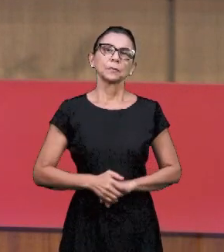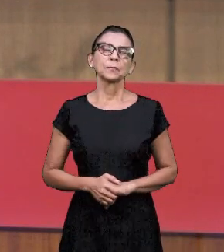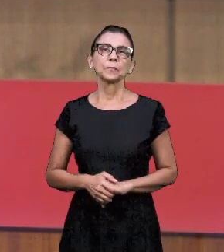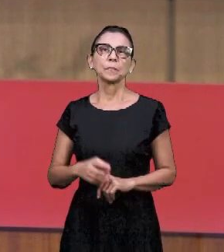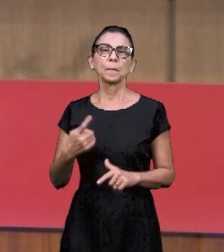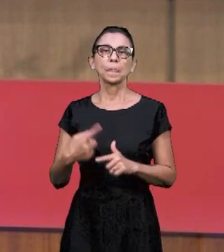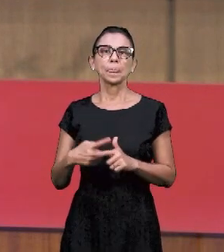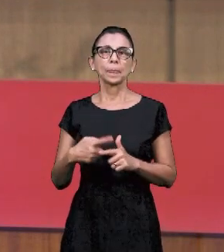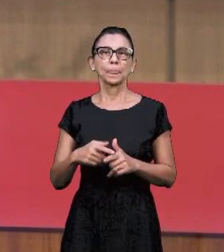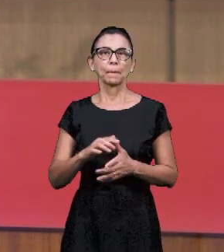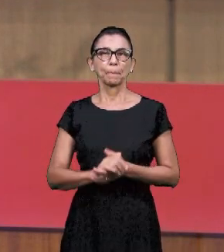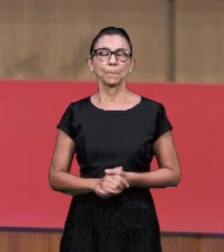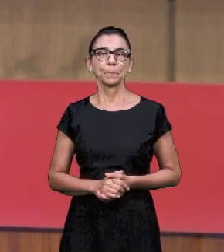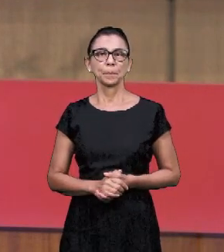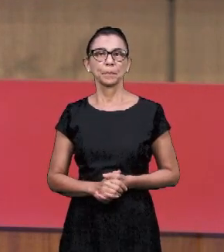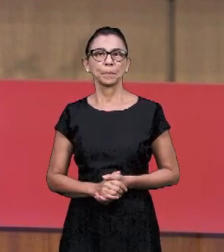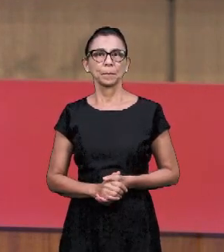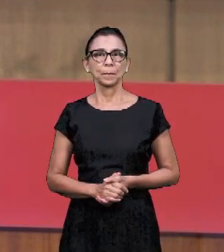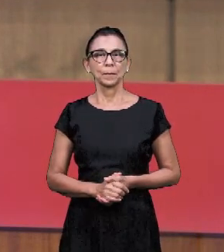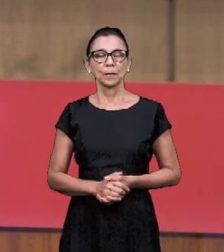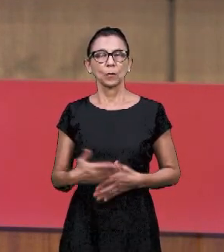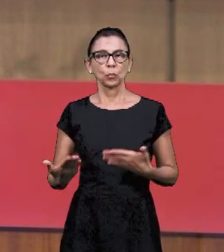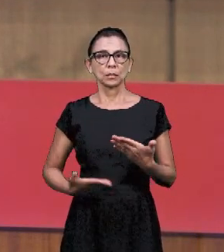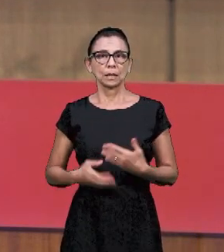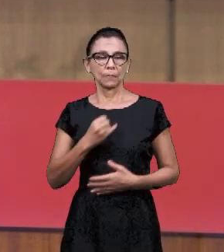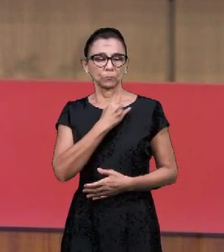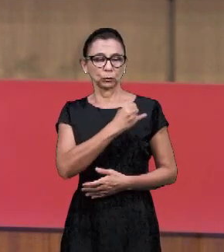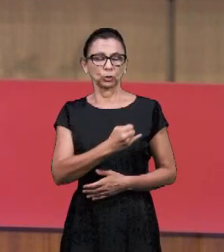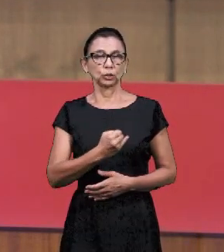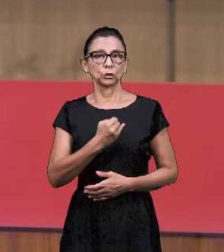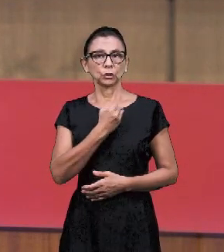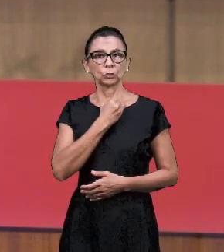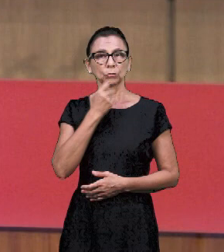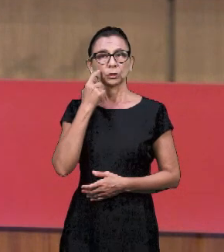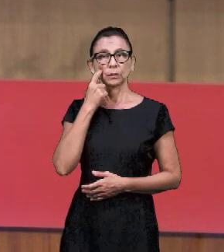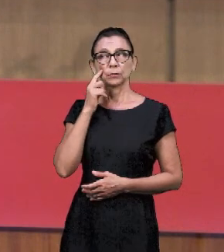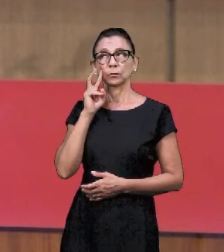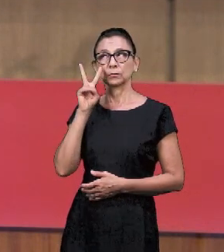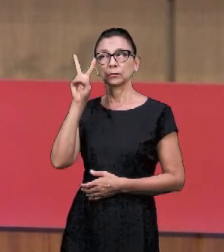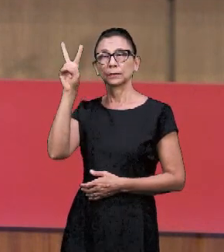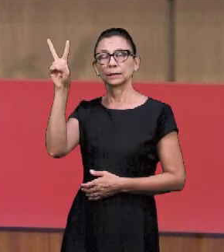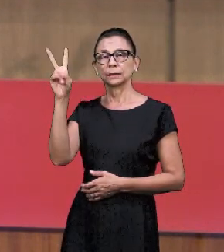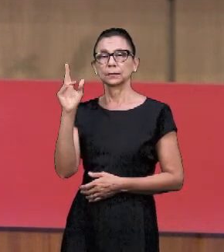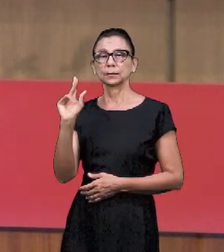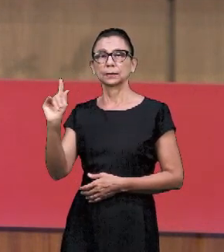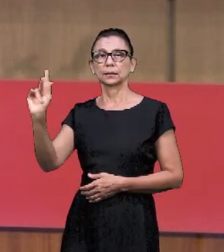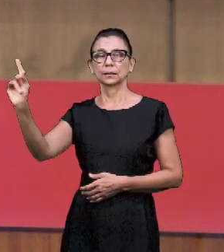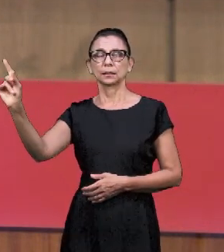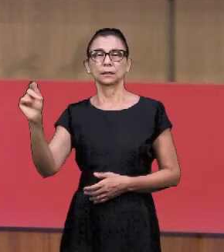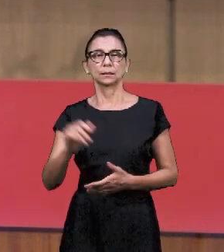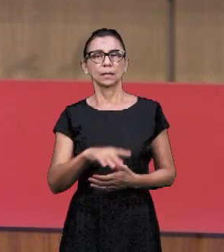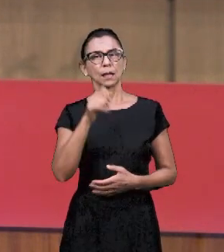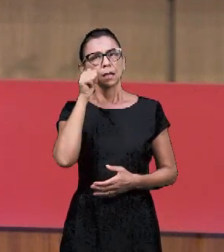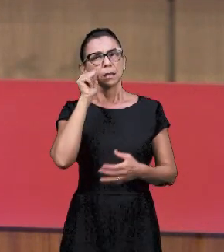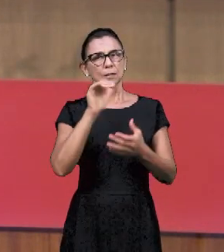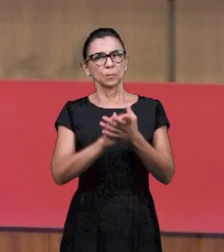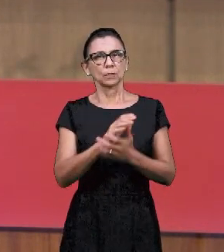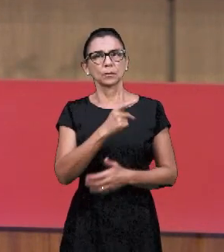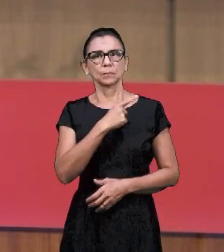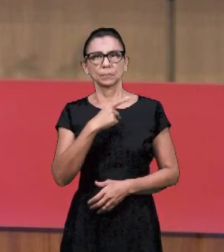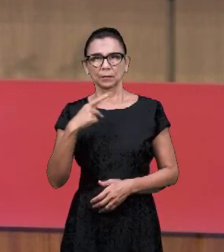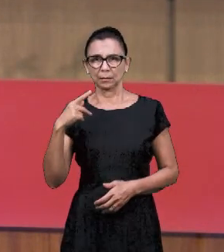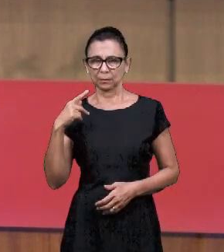дать продолжение доктрине, работе. Потому что Иоанн уже видел в вечности сослужение.